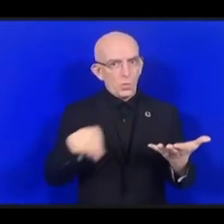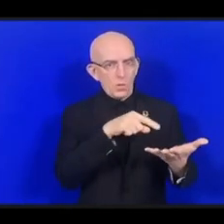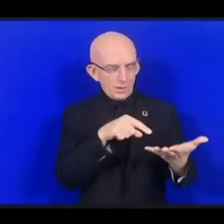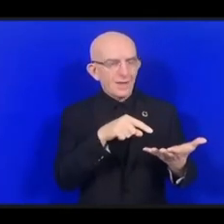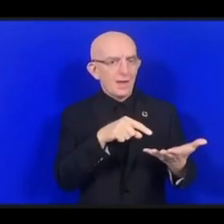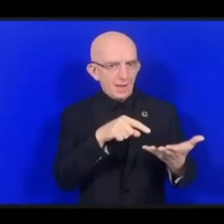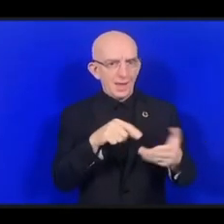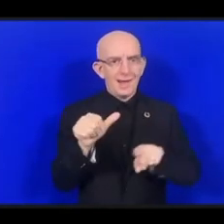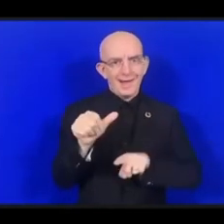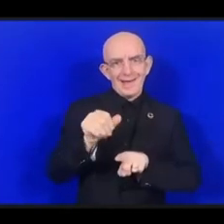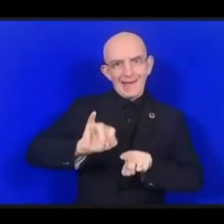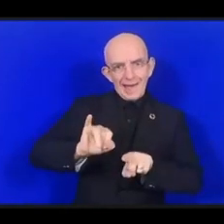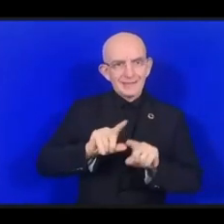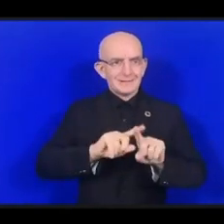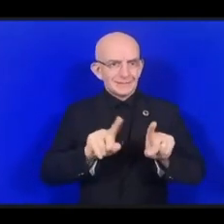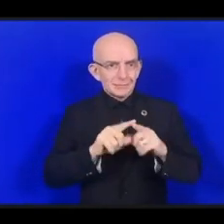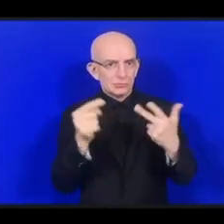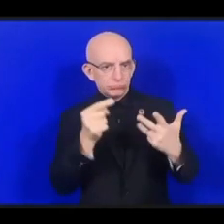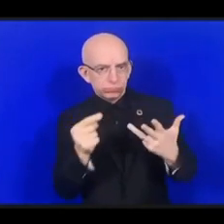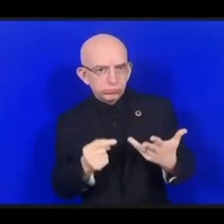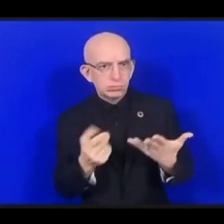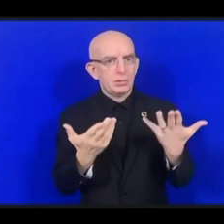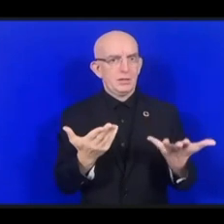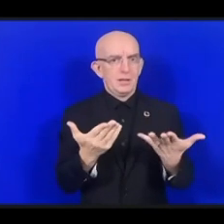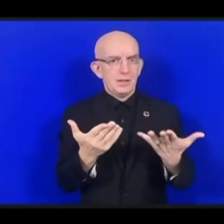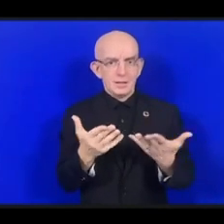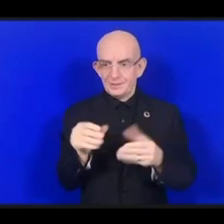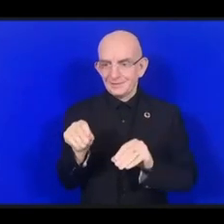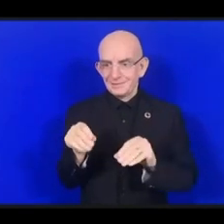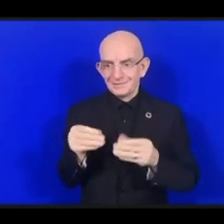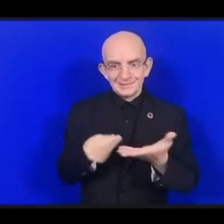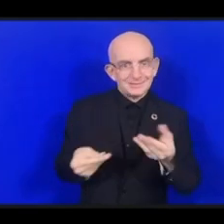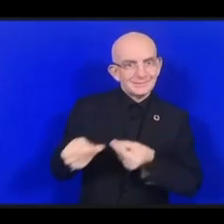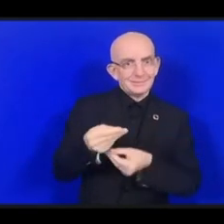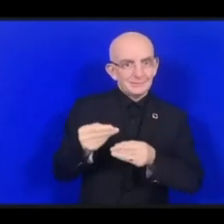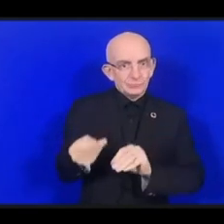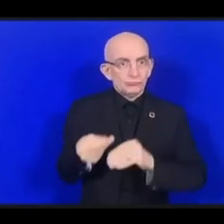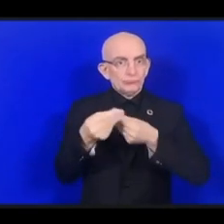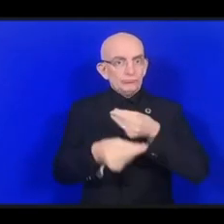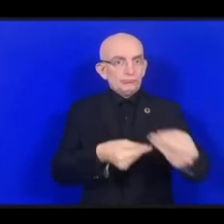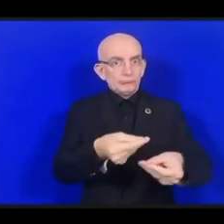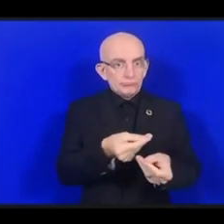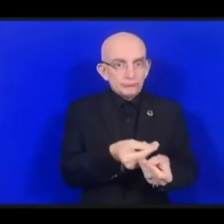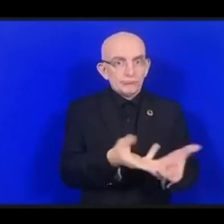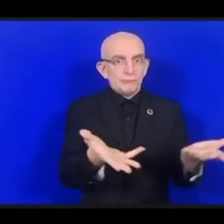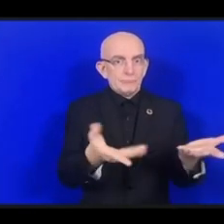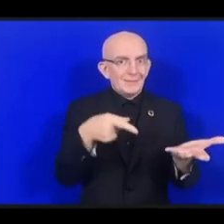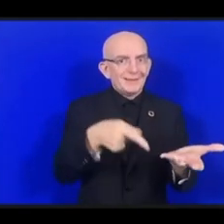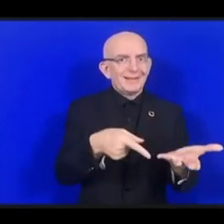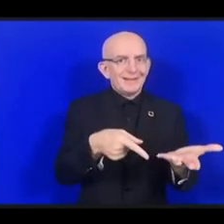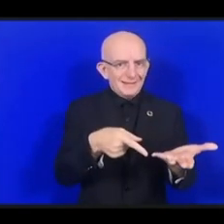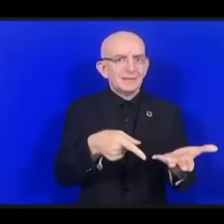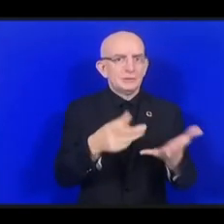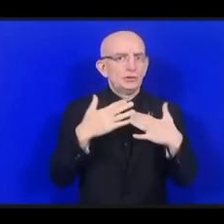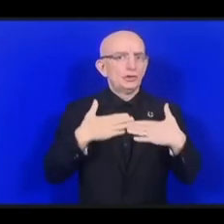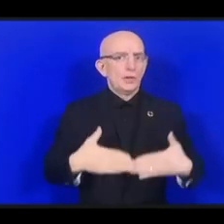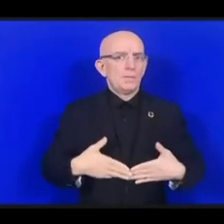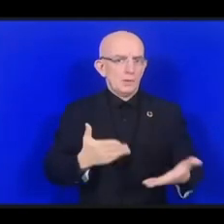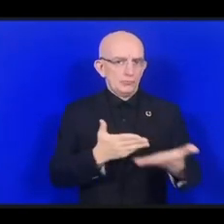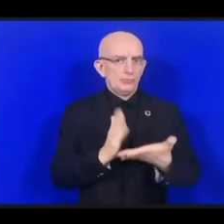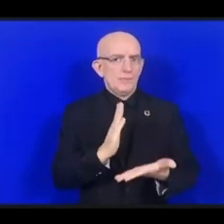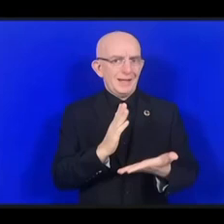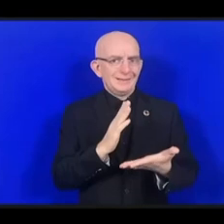человека с тем, чтобы новые технологии вносили свой вклад в достижение повестки по сточему